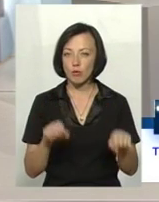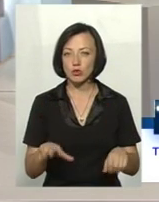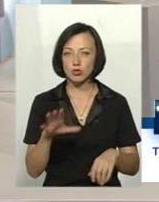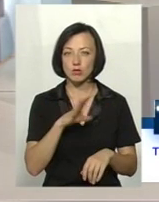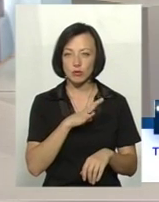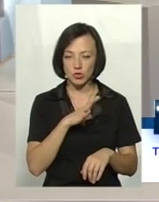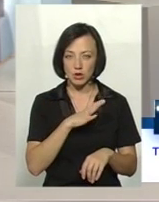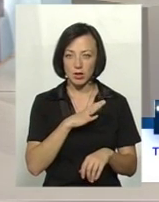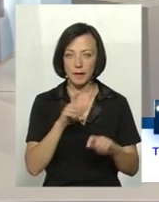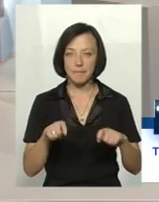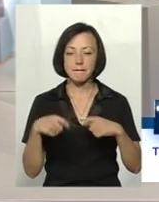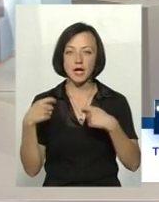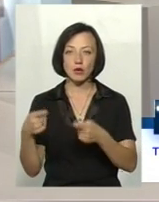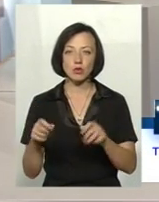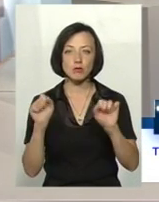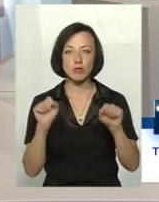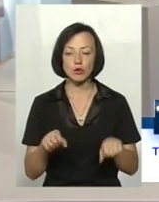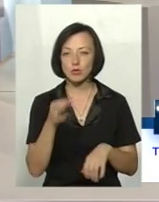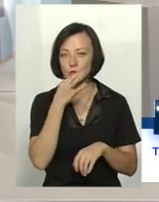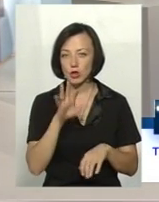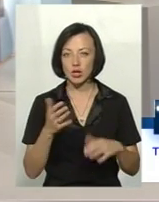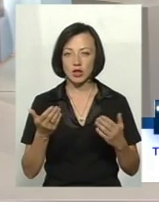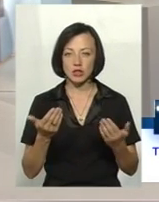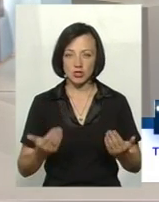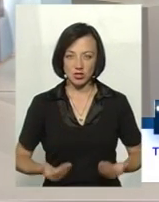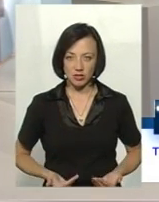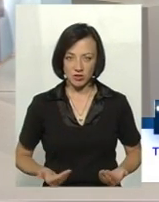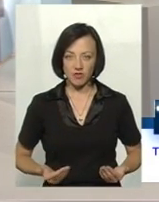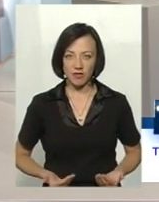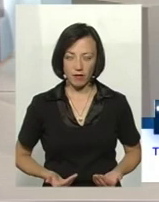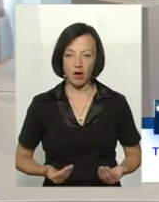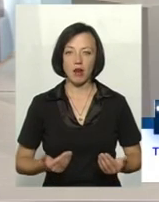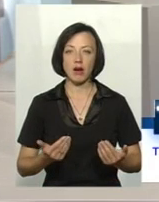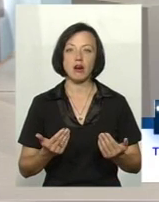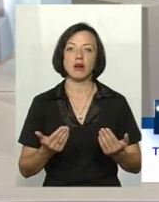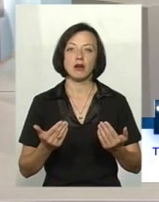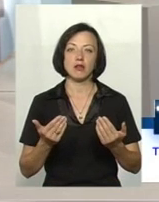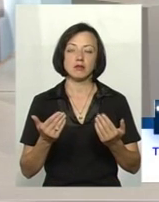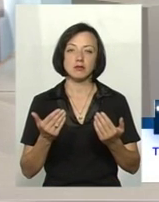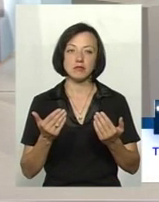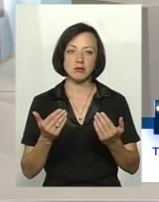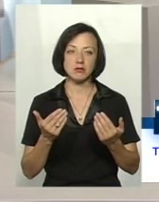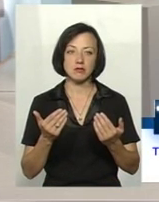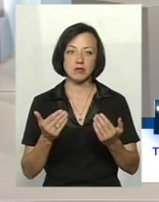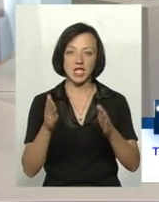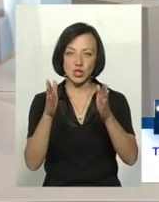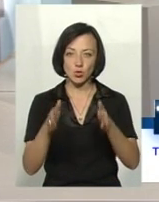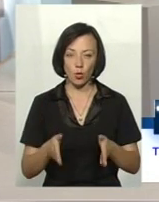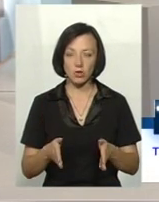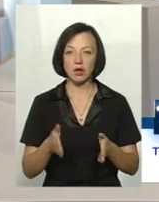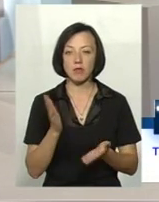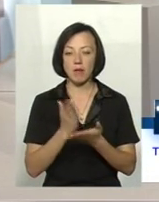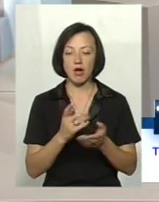переносити, може, будь-яка жива істота, так? Будь-яка жива істота, так, яка має контакт, і безпосередньо